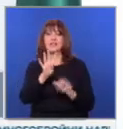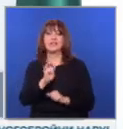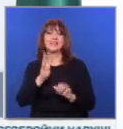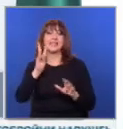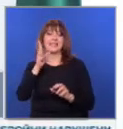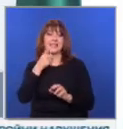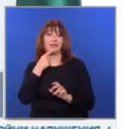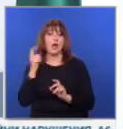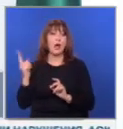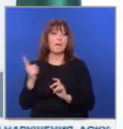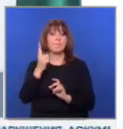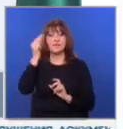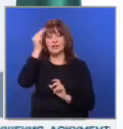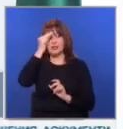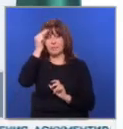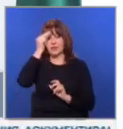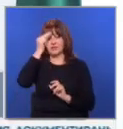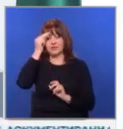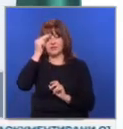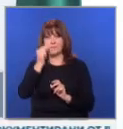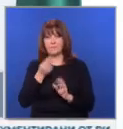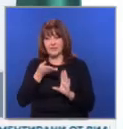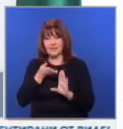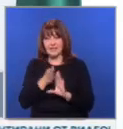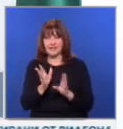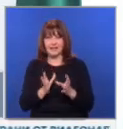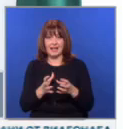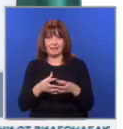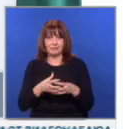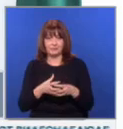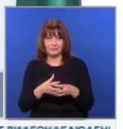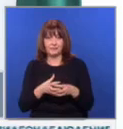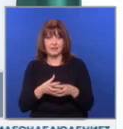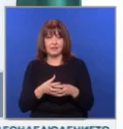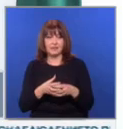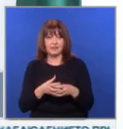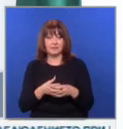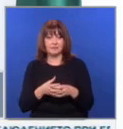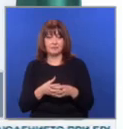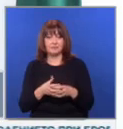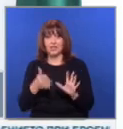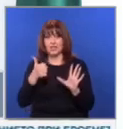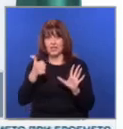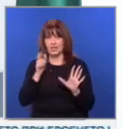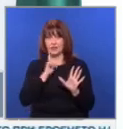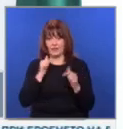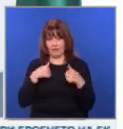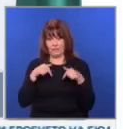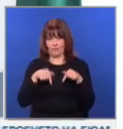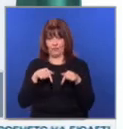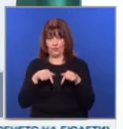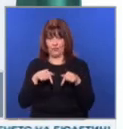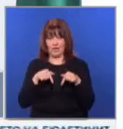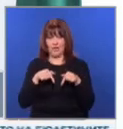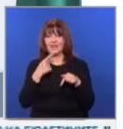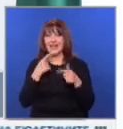първата българска антарктическа експедиция, шест души бяхме тук, във